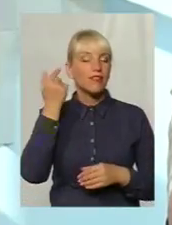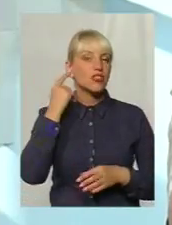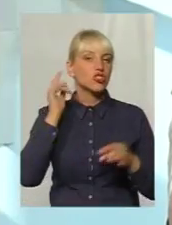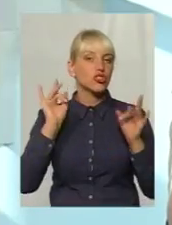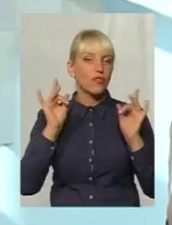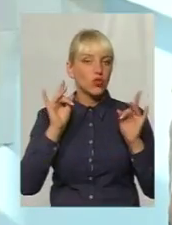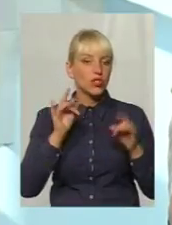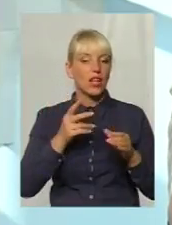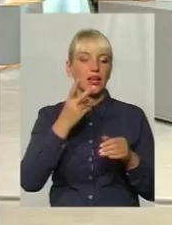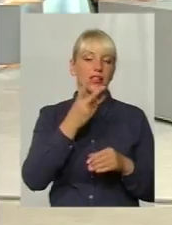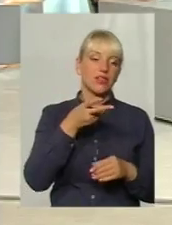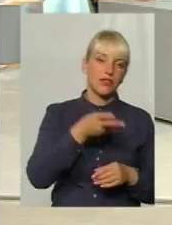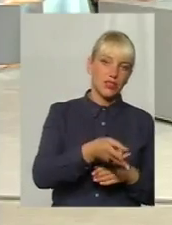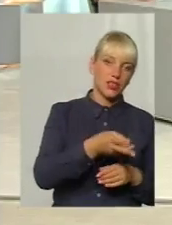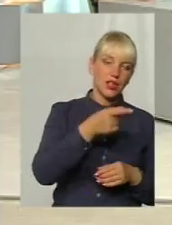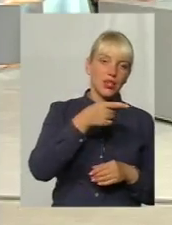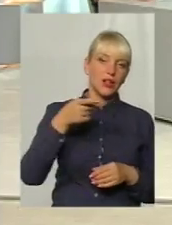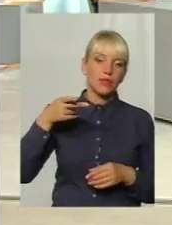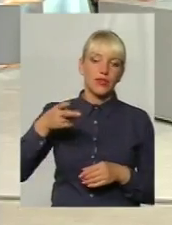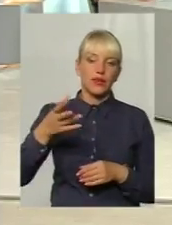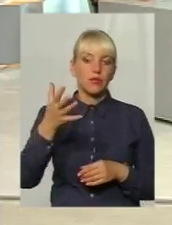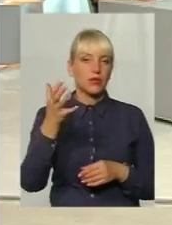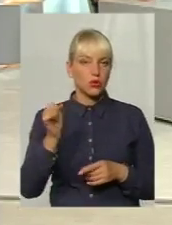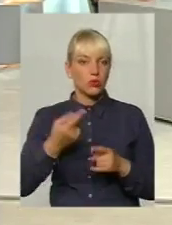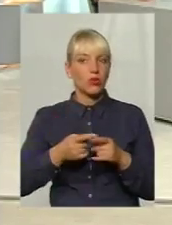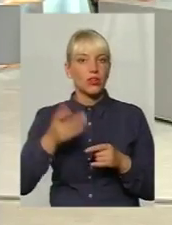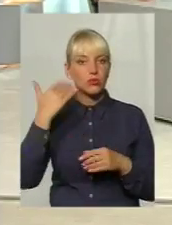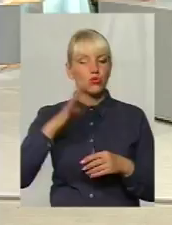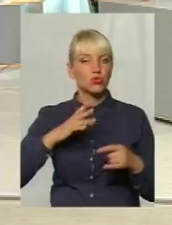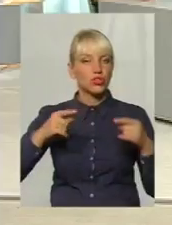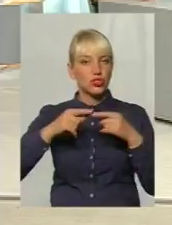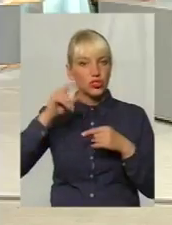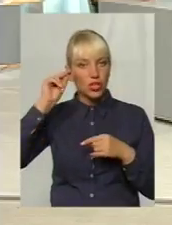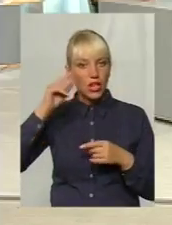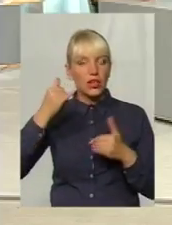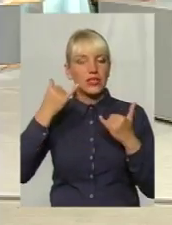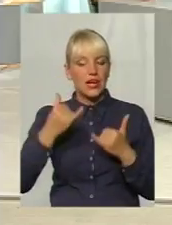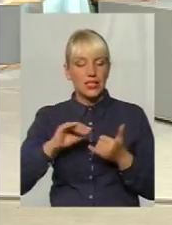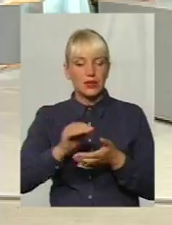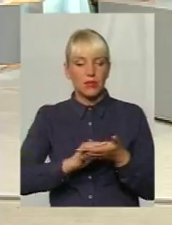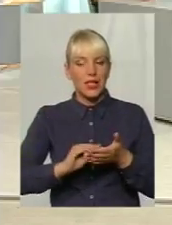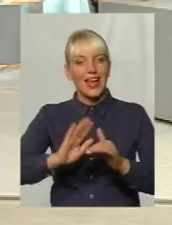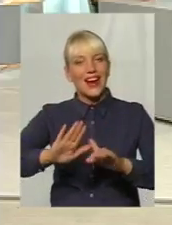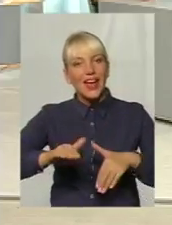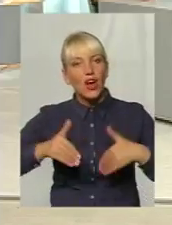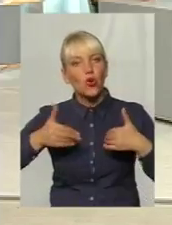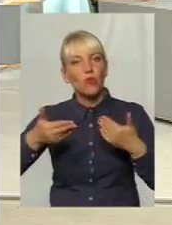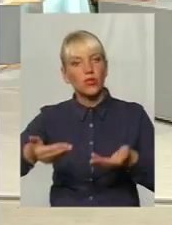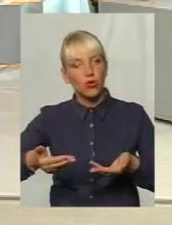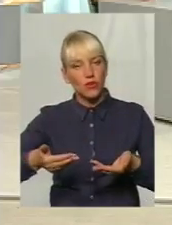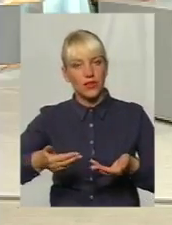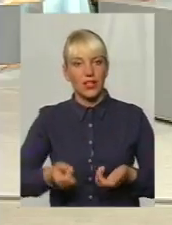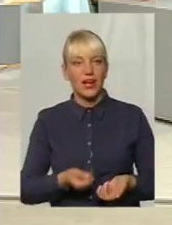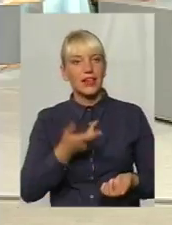від 2 до 2 500, тобто чітко були встановлені межі, то зараз пишеться, що рекомендована кількість пацієнтів – 2 тисячі.